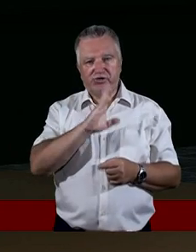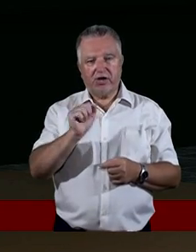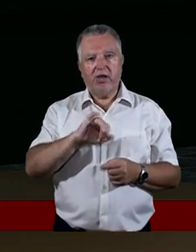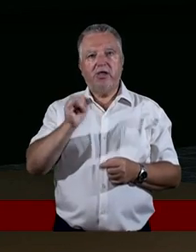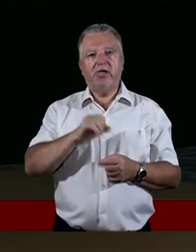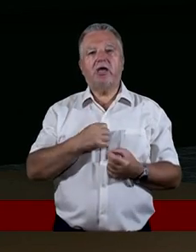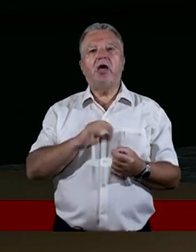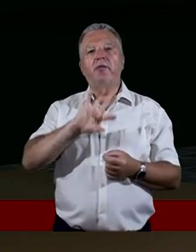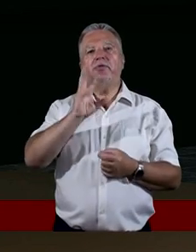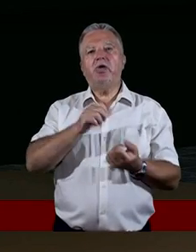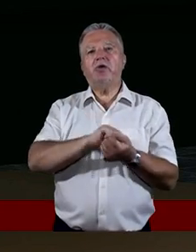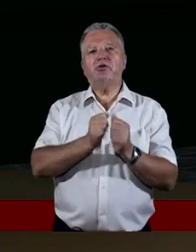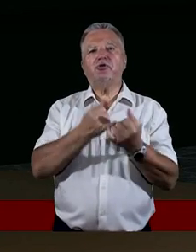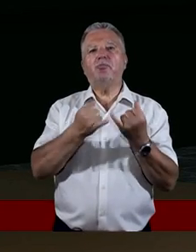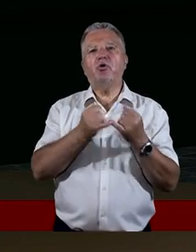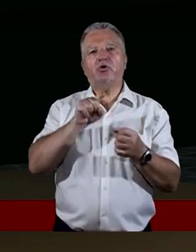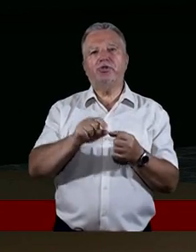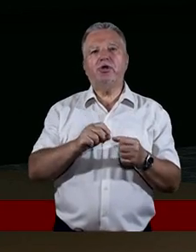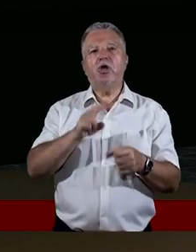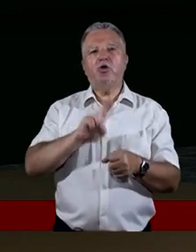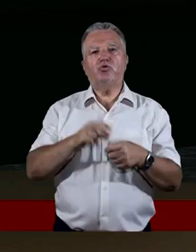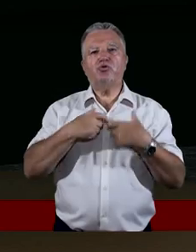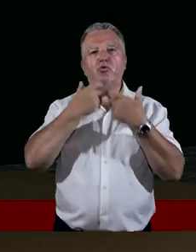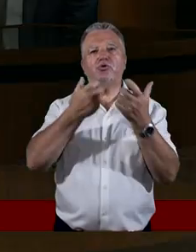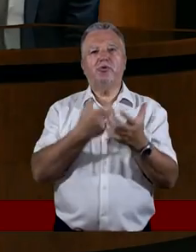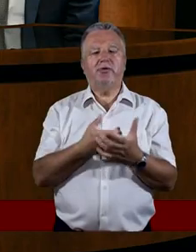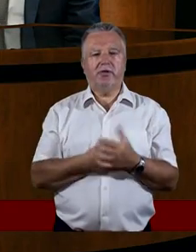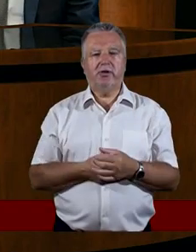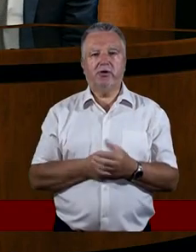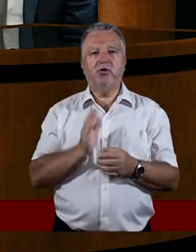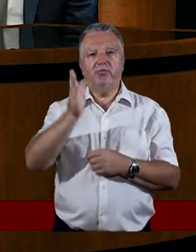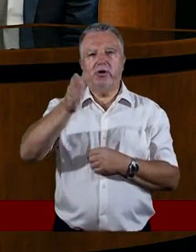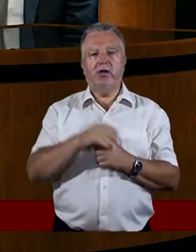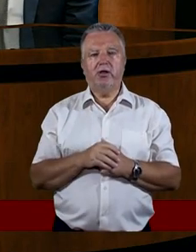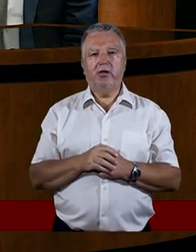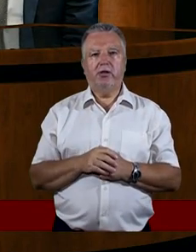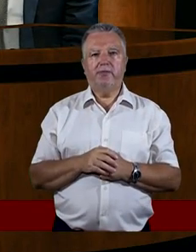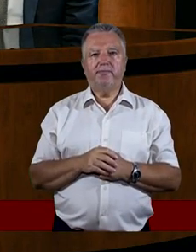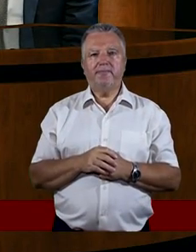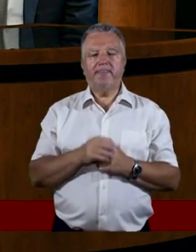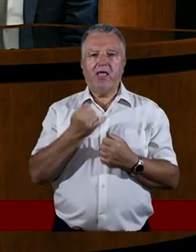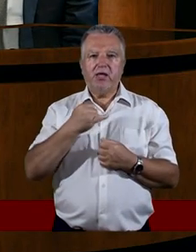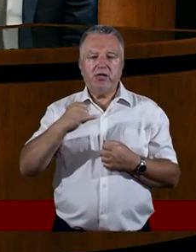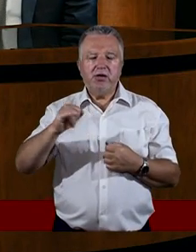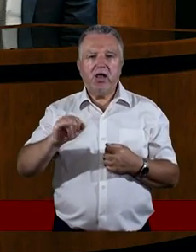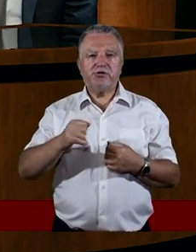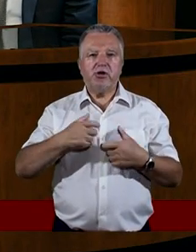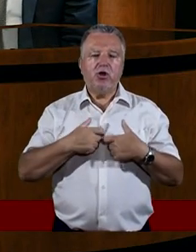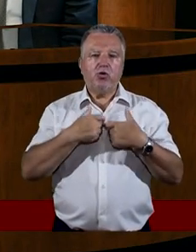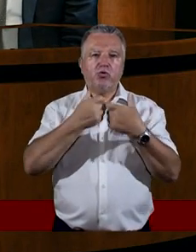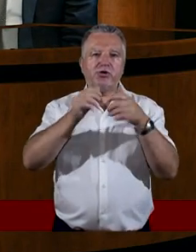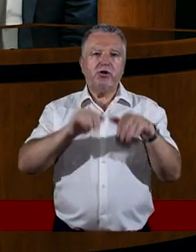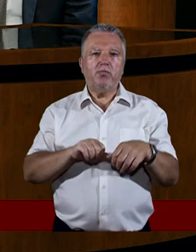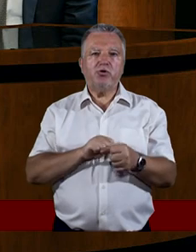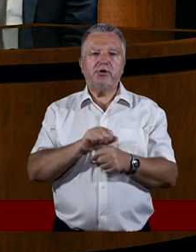nogi tych, którzy zwiastują dobre nowiny. Myślę, że i nasze zwiastowanie może być piękne,